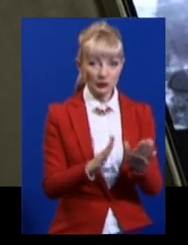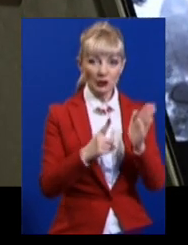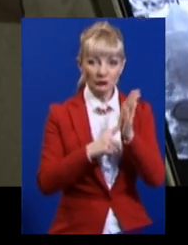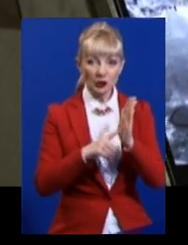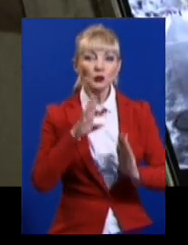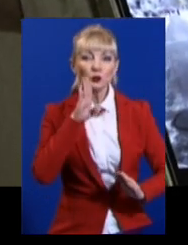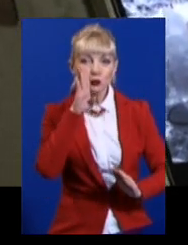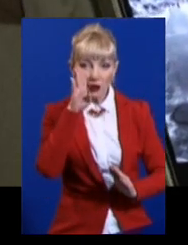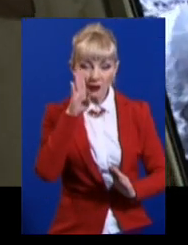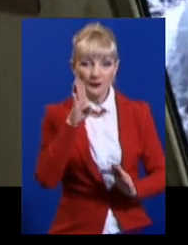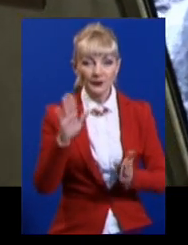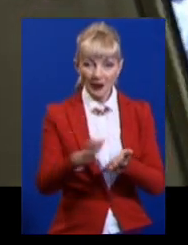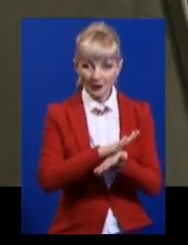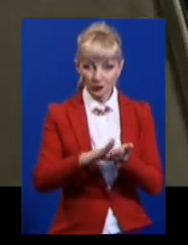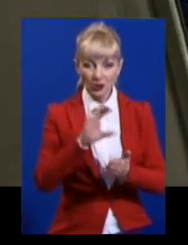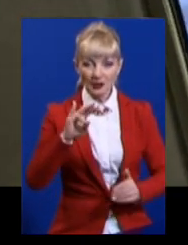годині техніка.